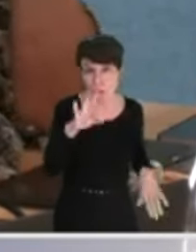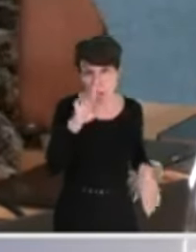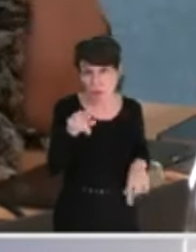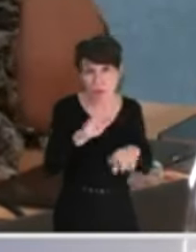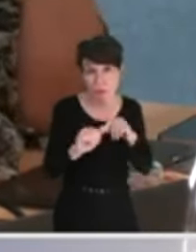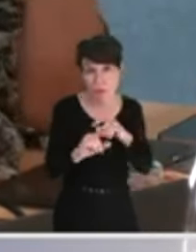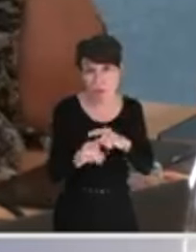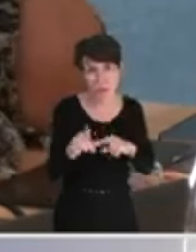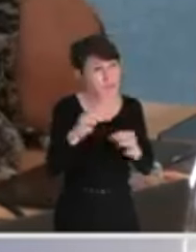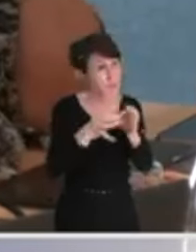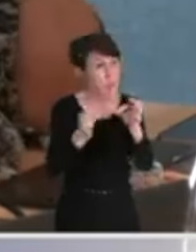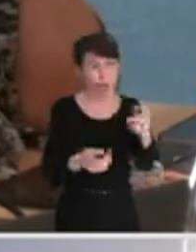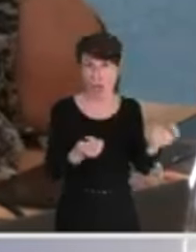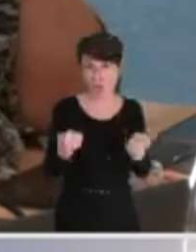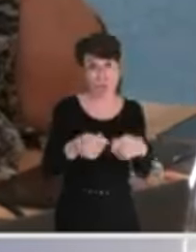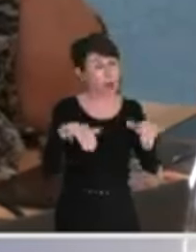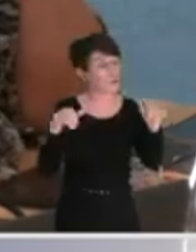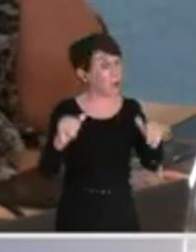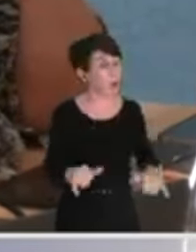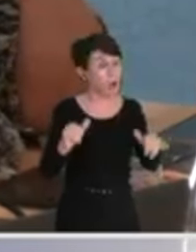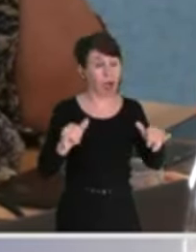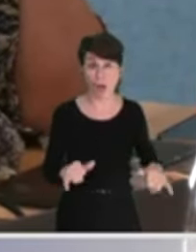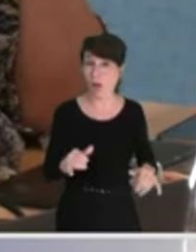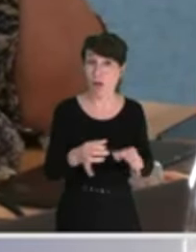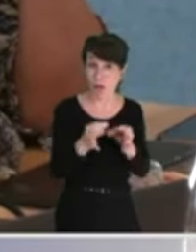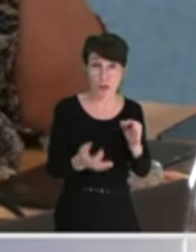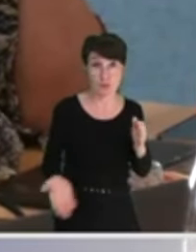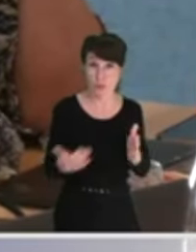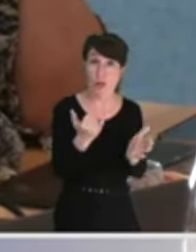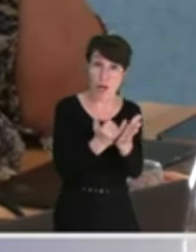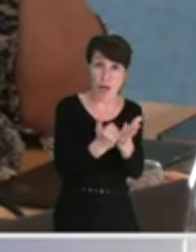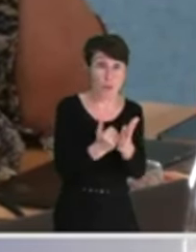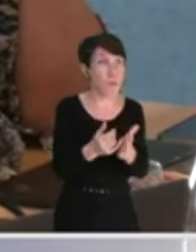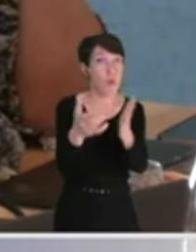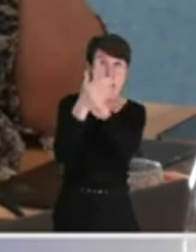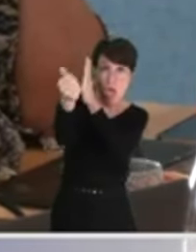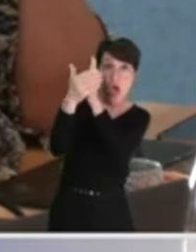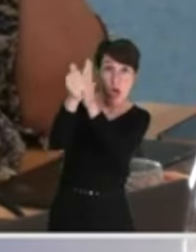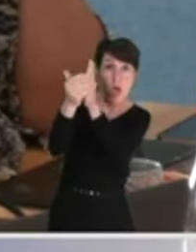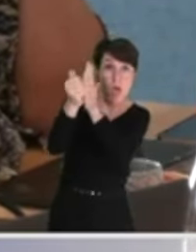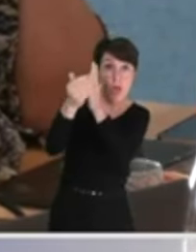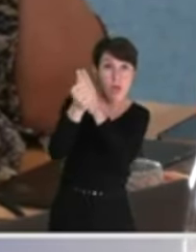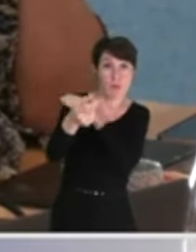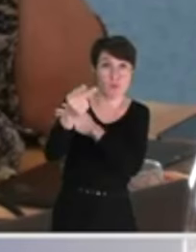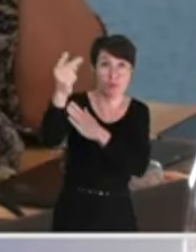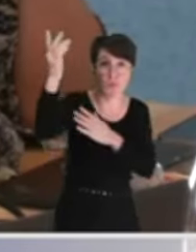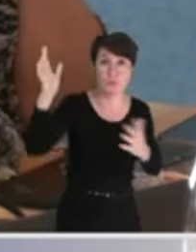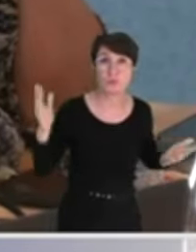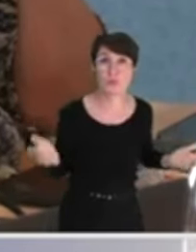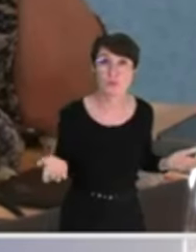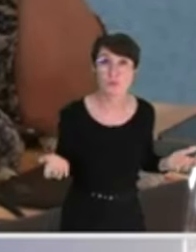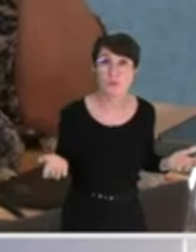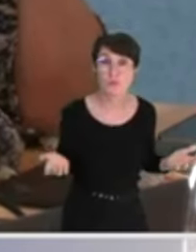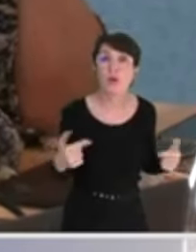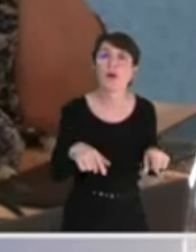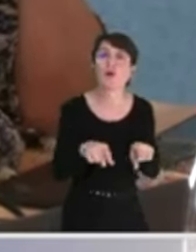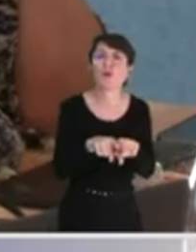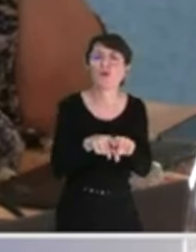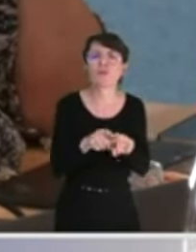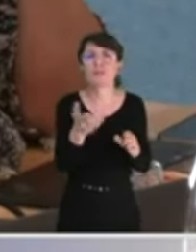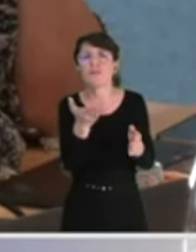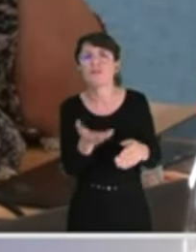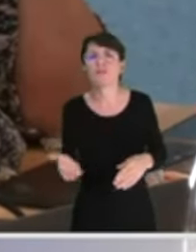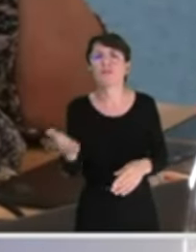impérissie coûte très très cher aux contribuables grenoblois. Et vous économiseriez également des millions